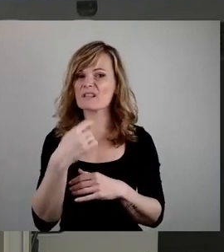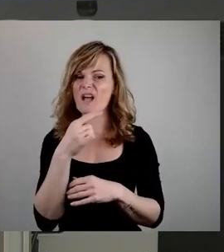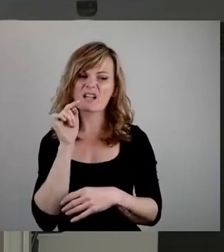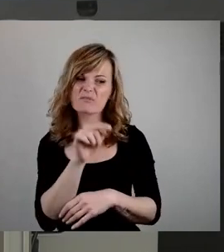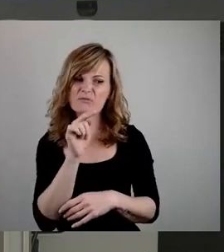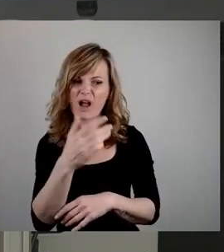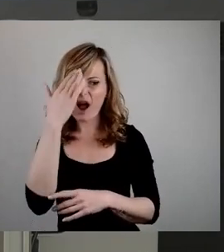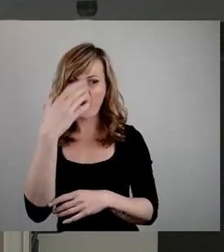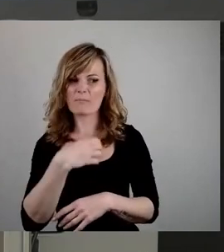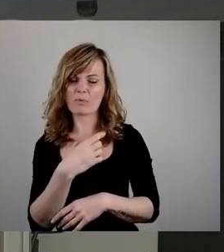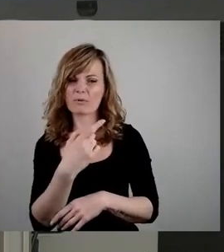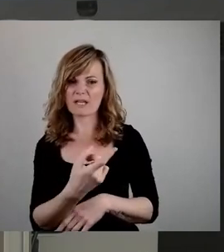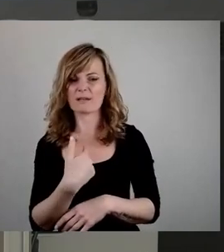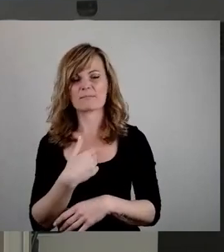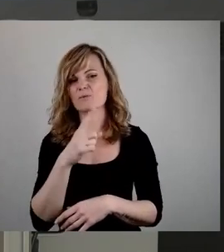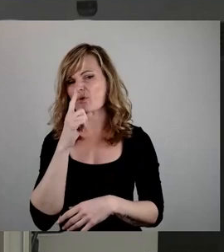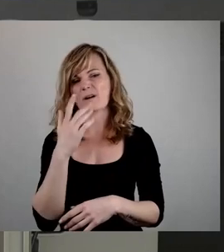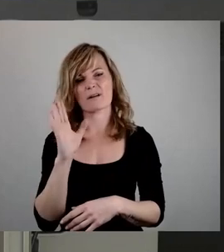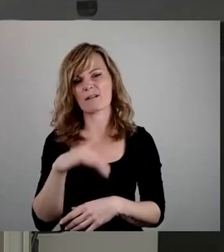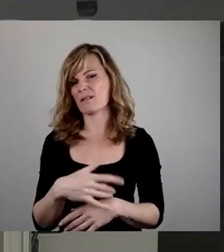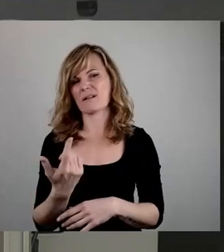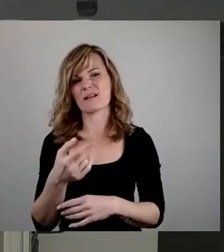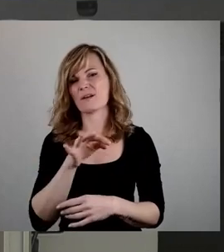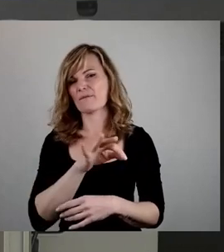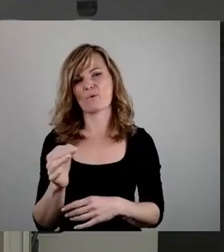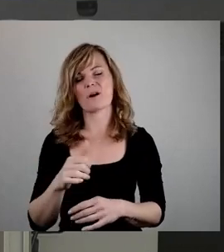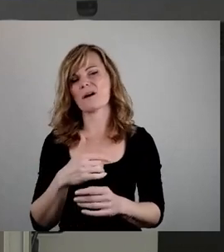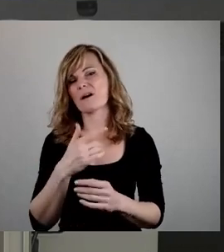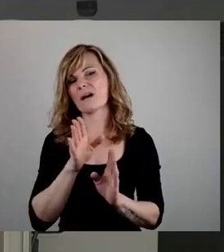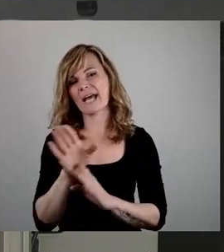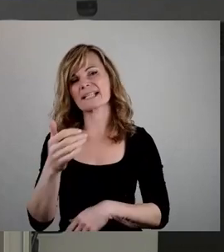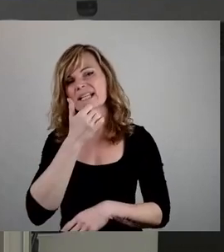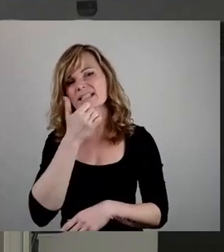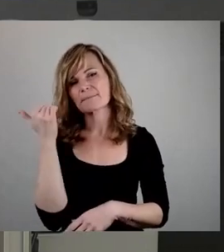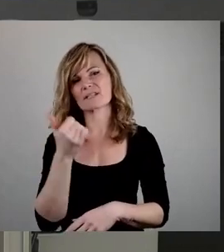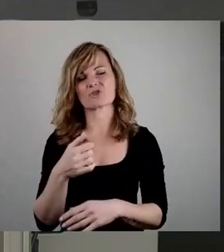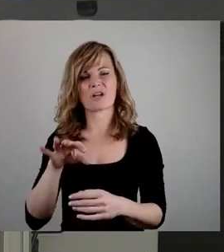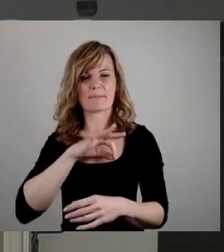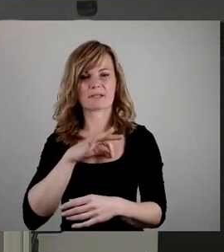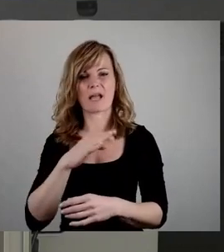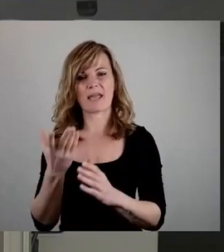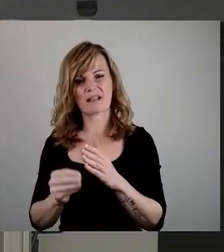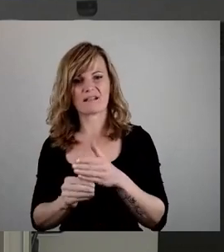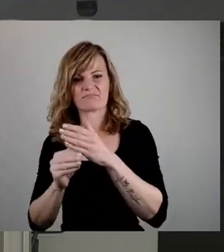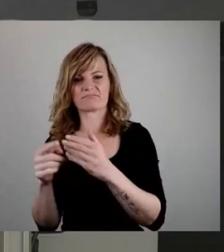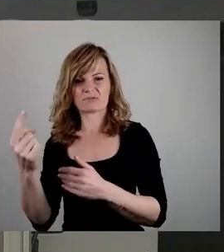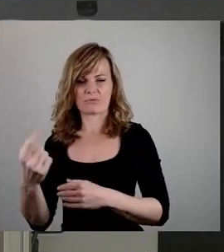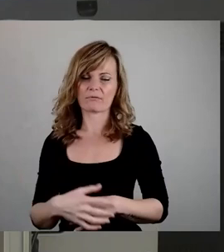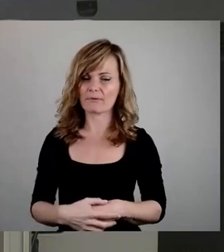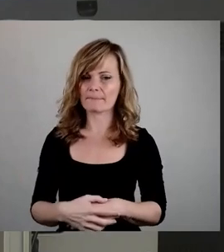nur Wasser auf die Mühlen der Populisten und Rechtsextremisten. Es bleibt unsere Aufgabe als Stadtrat, den